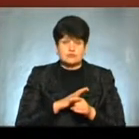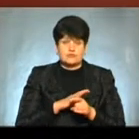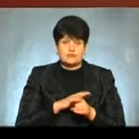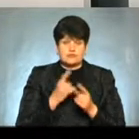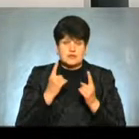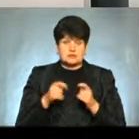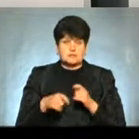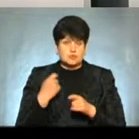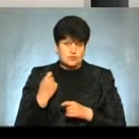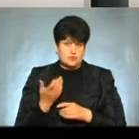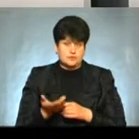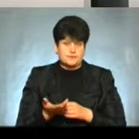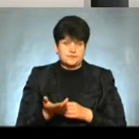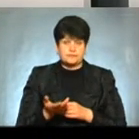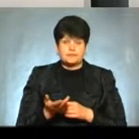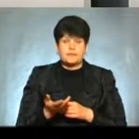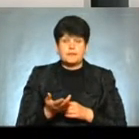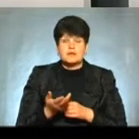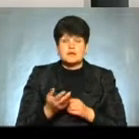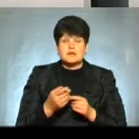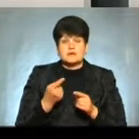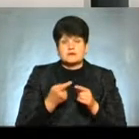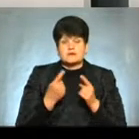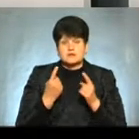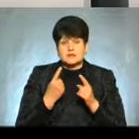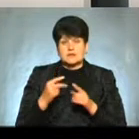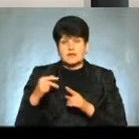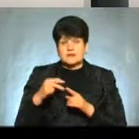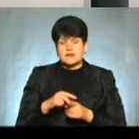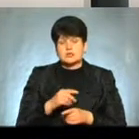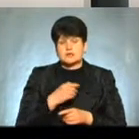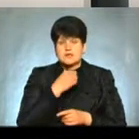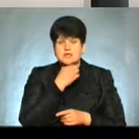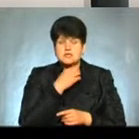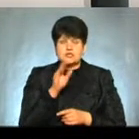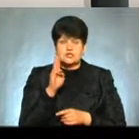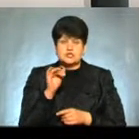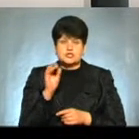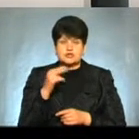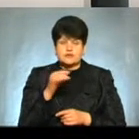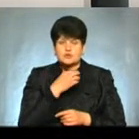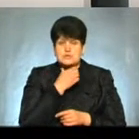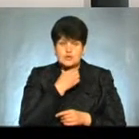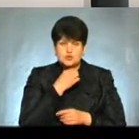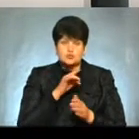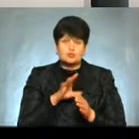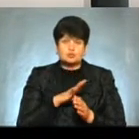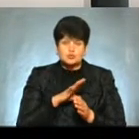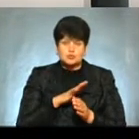І основне дозове навантаження на щитоподібну залозу пішло якраз в цей двохмічний період